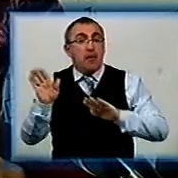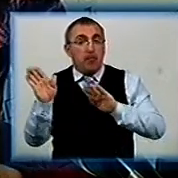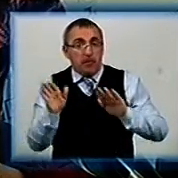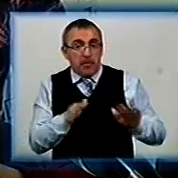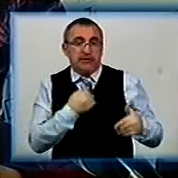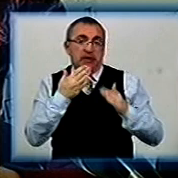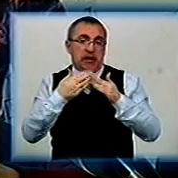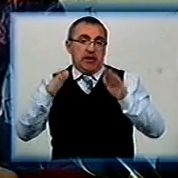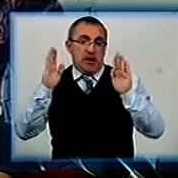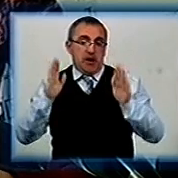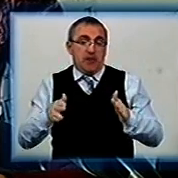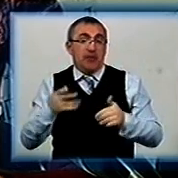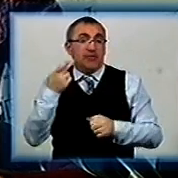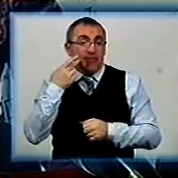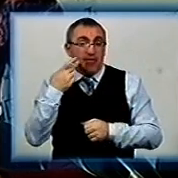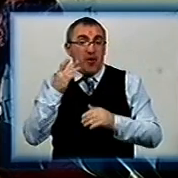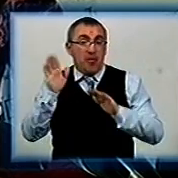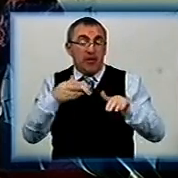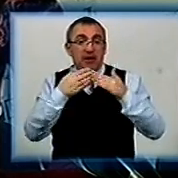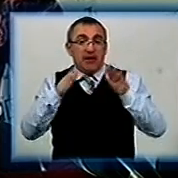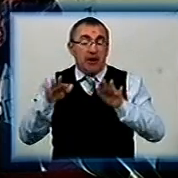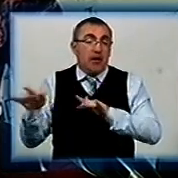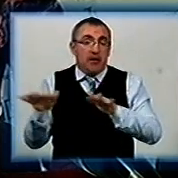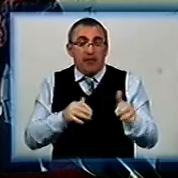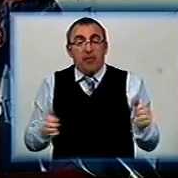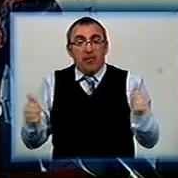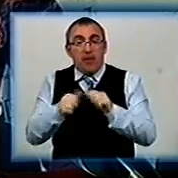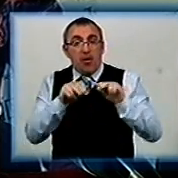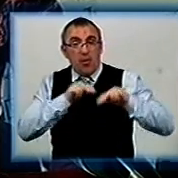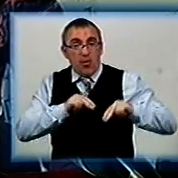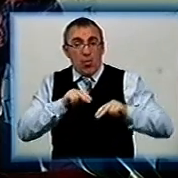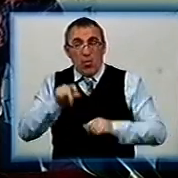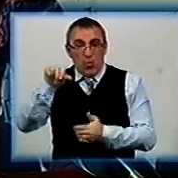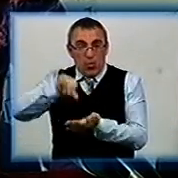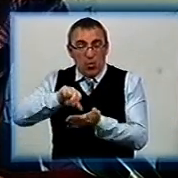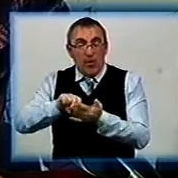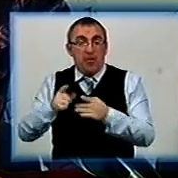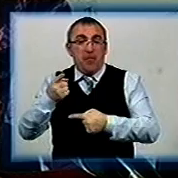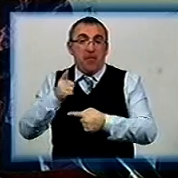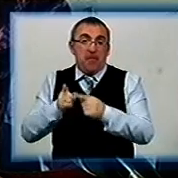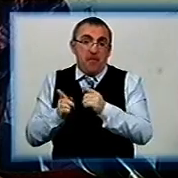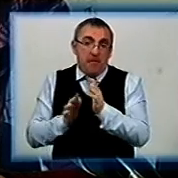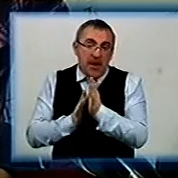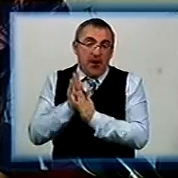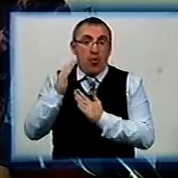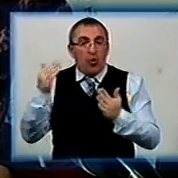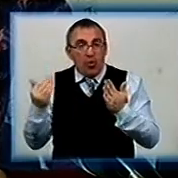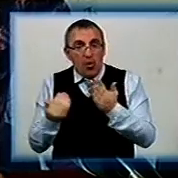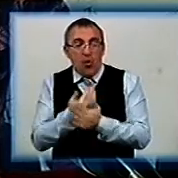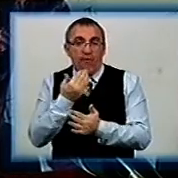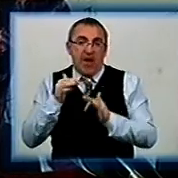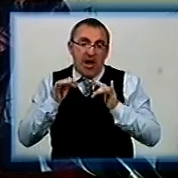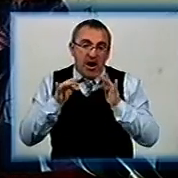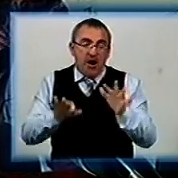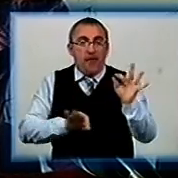самого табору. Бо зазвичай після таборів діяльність, партнерство учасників переростає у нові цікаві акції,